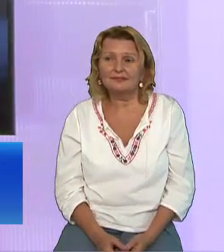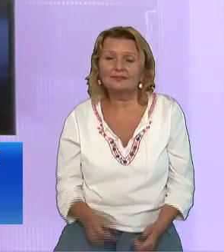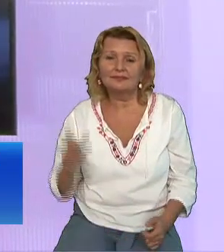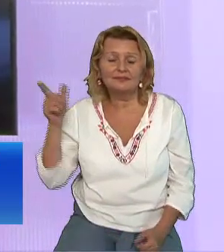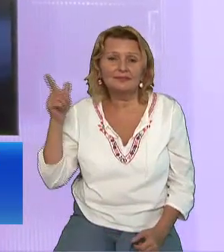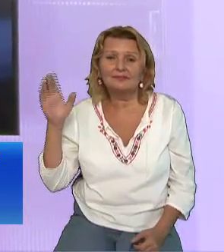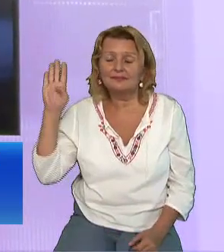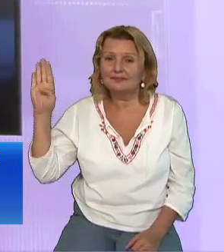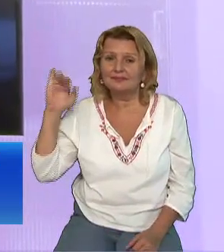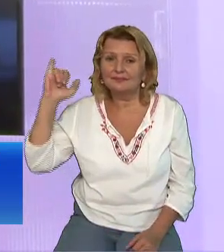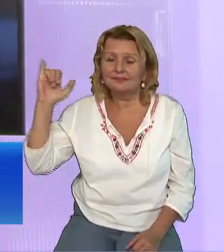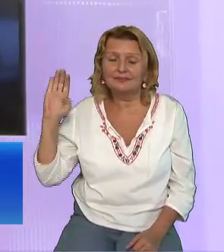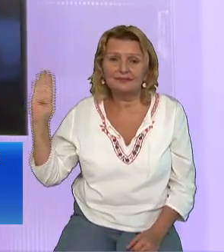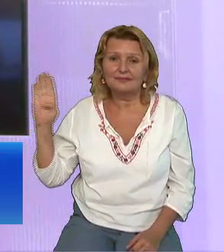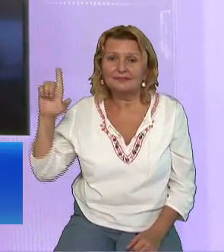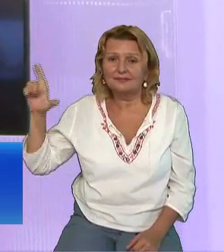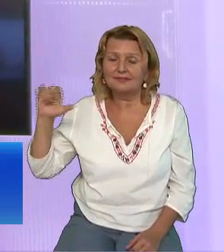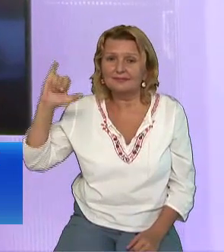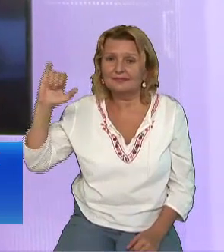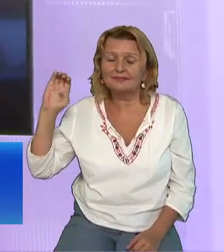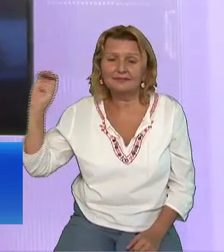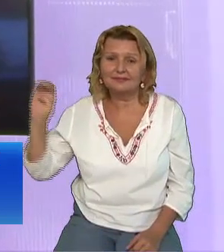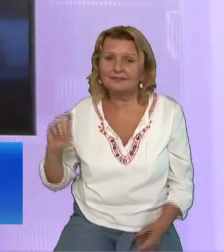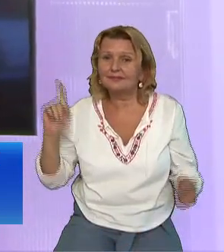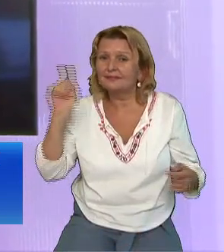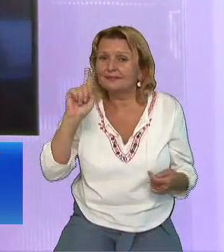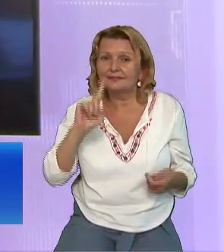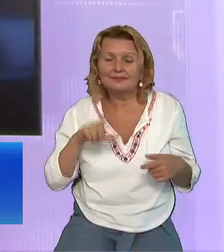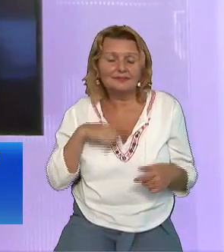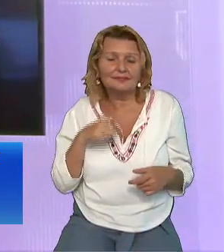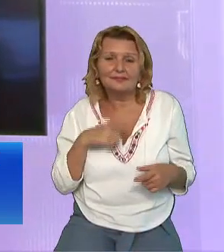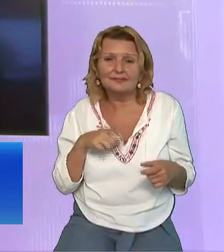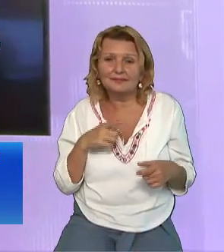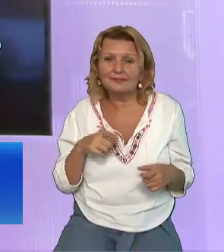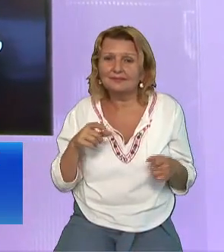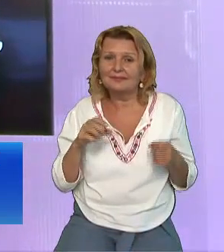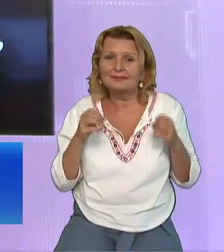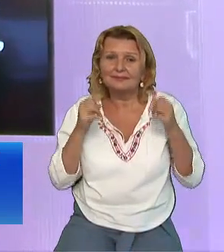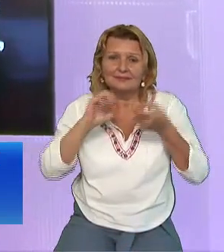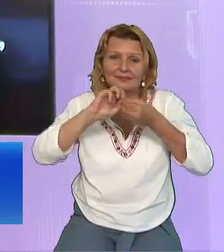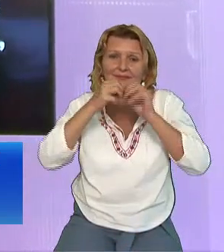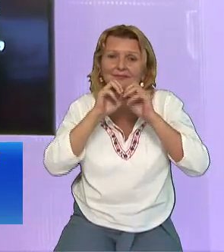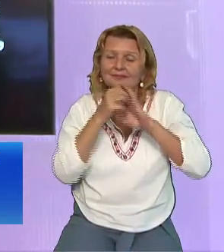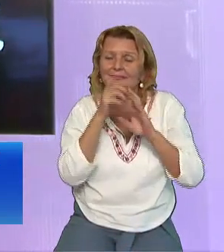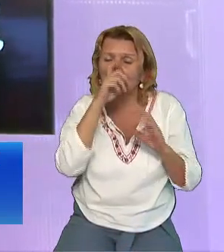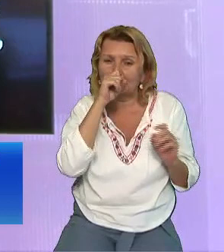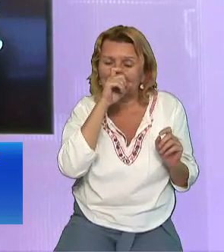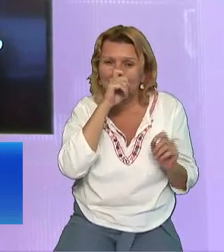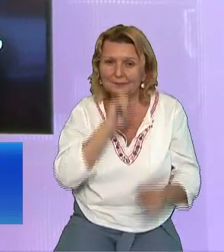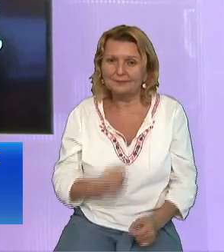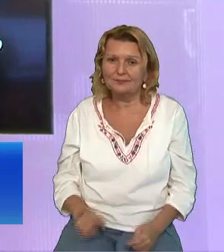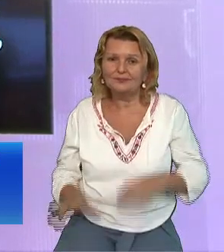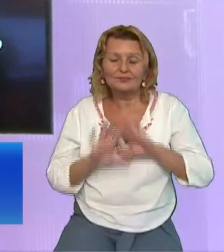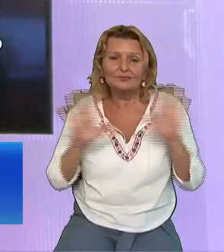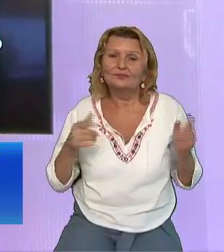scărânta scriptură Ăștia suntem noi oamenii Care vrem Dreptatea noastră să Se împlinească în viața